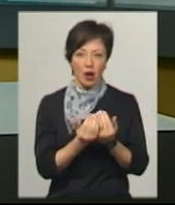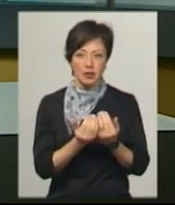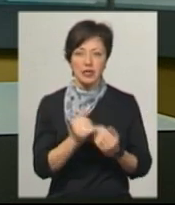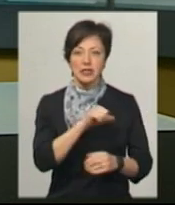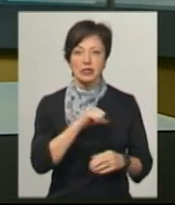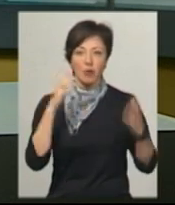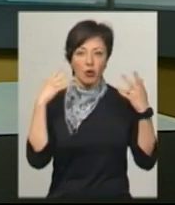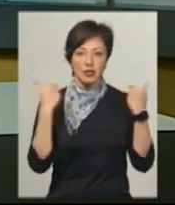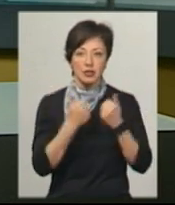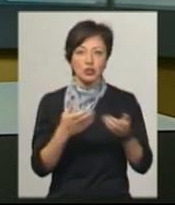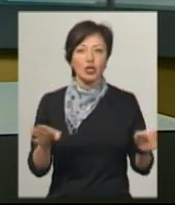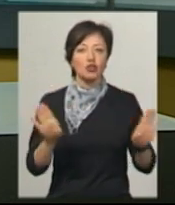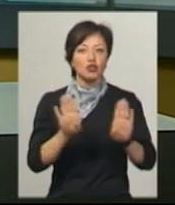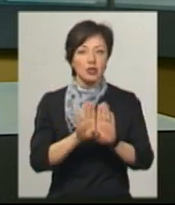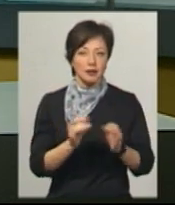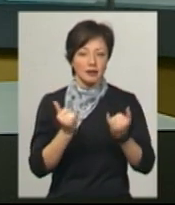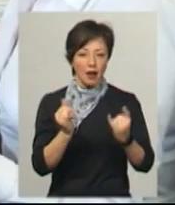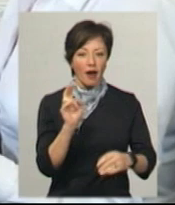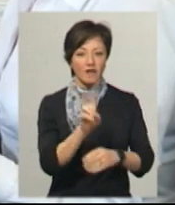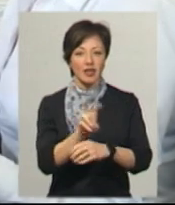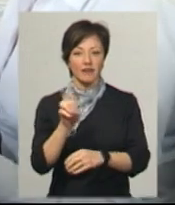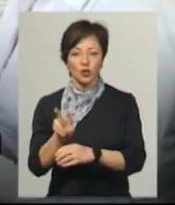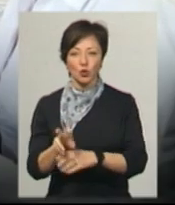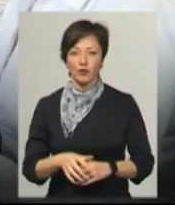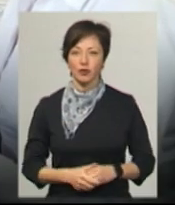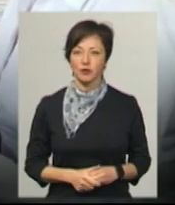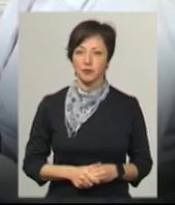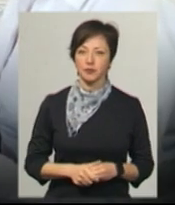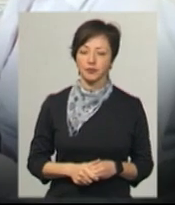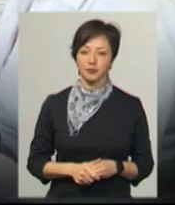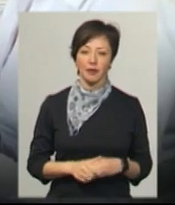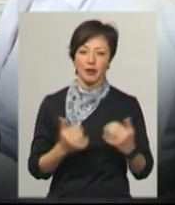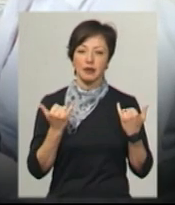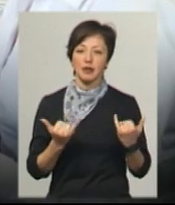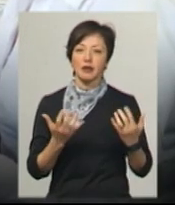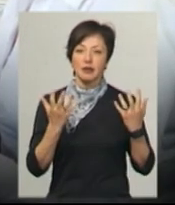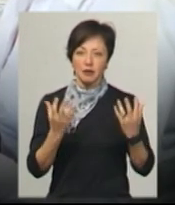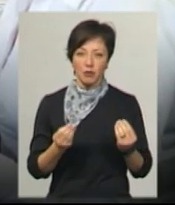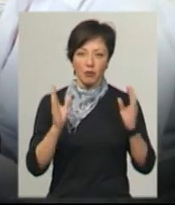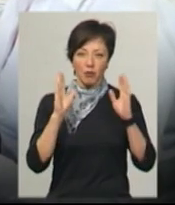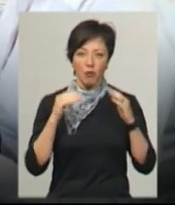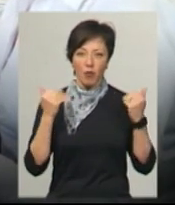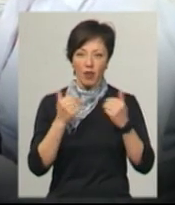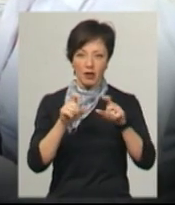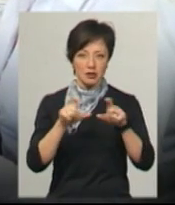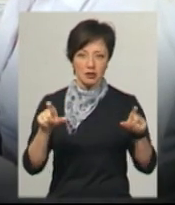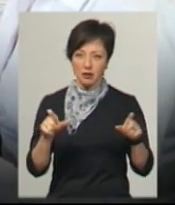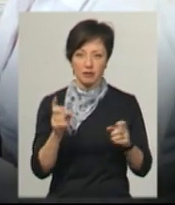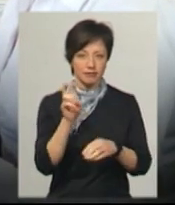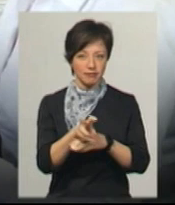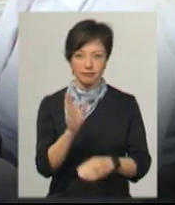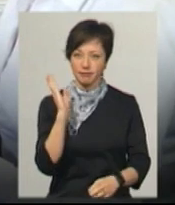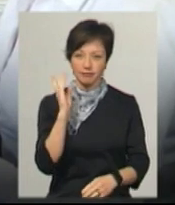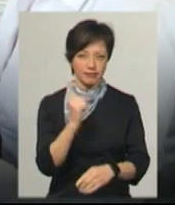монастир зачинений для відвідувачів. Волочинецький монастир на цей момент є таким, що його не можна відвідати, він закритий для